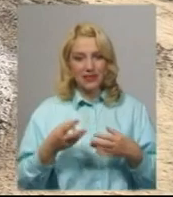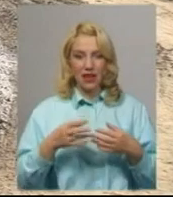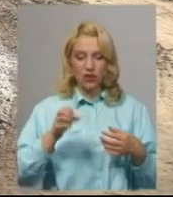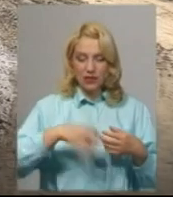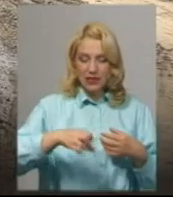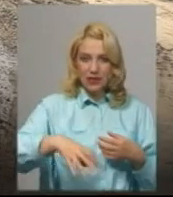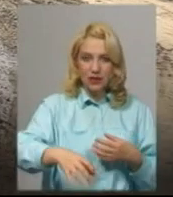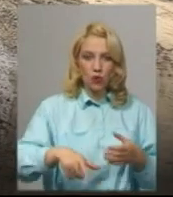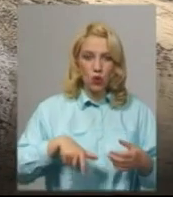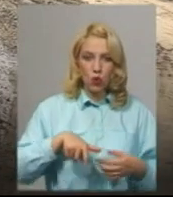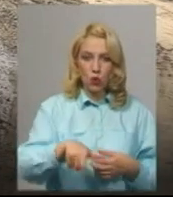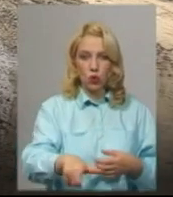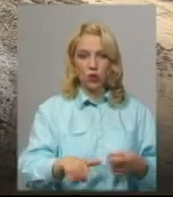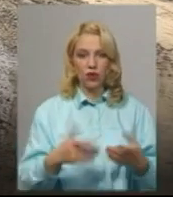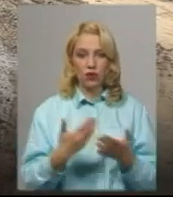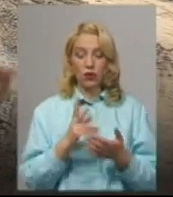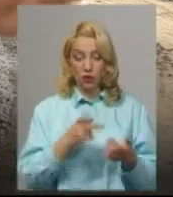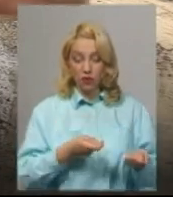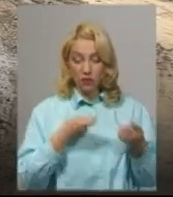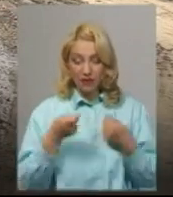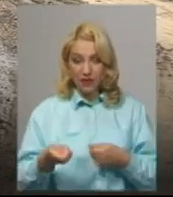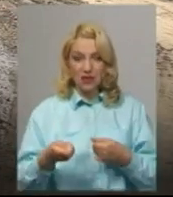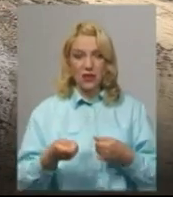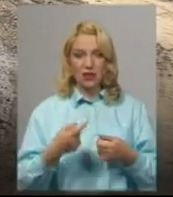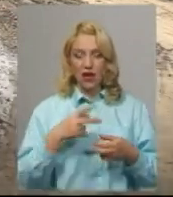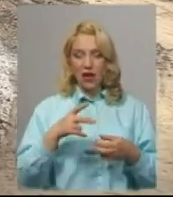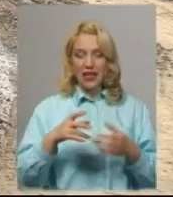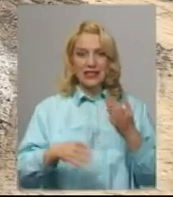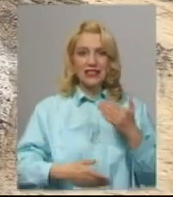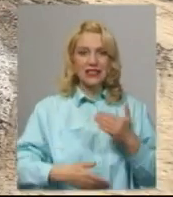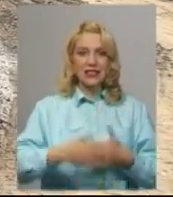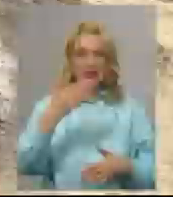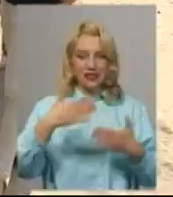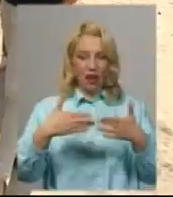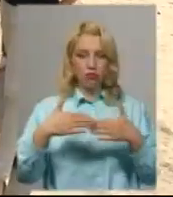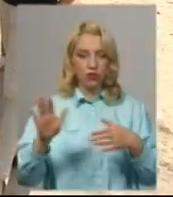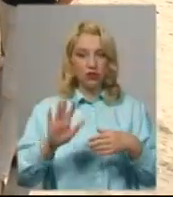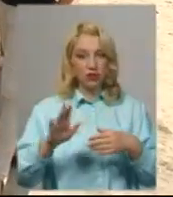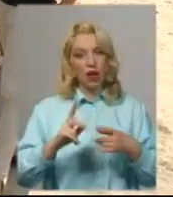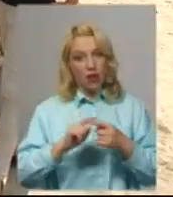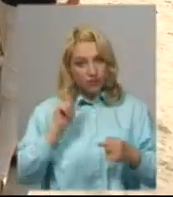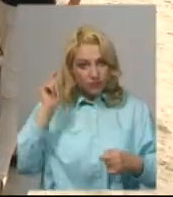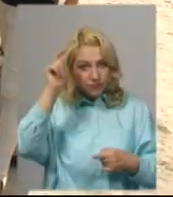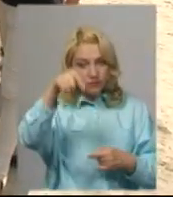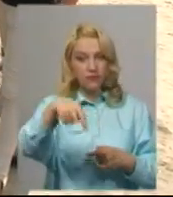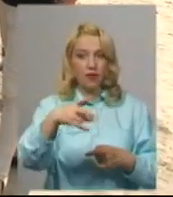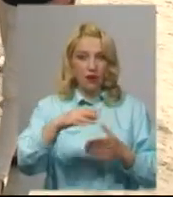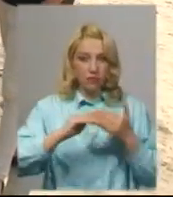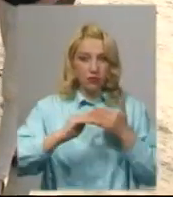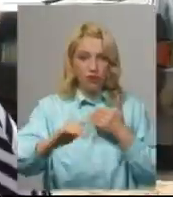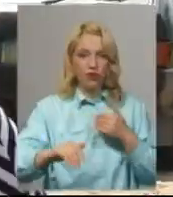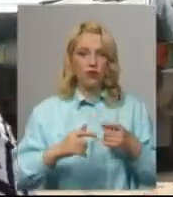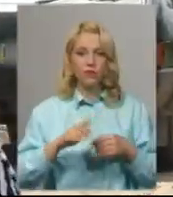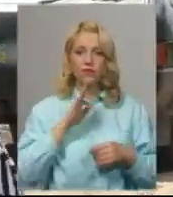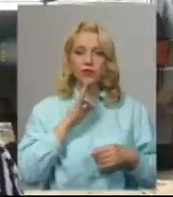машину, яка людина приїхала, сміття привезла, не викидала десь по заборах, а могла заїхти на сміттєзвалище. Жителька Слобідки Красивівської, мати